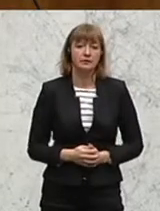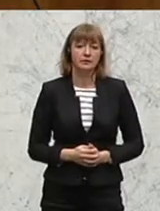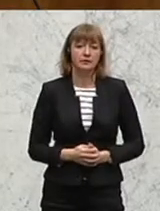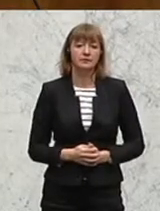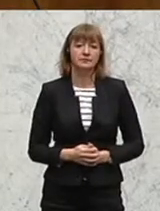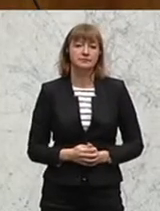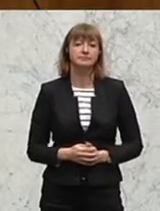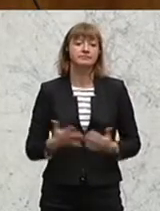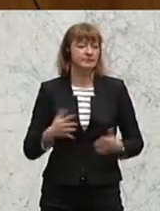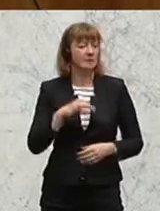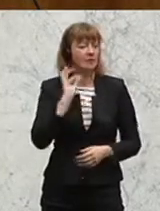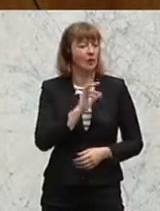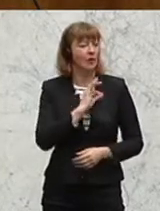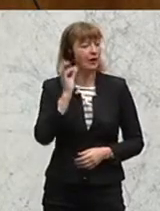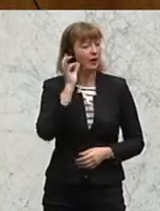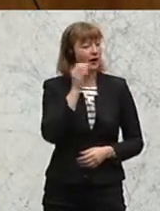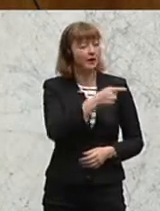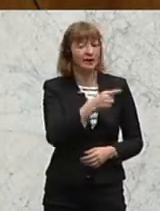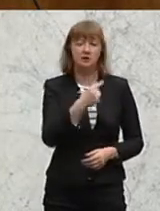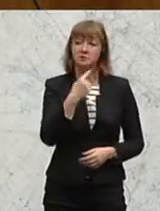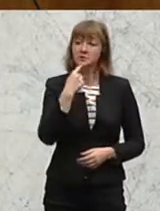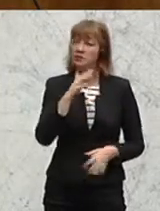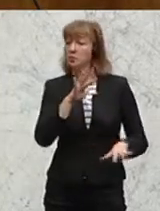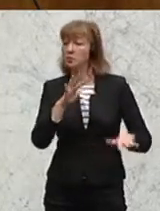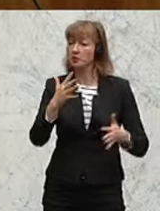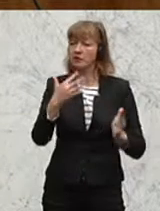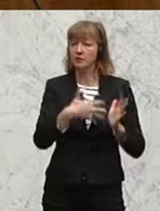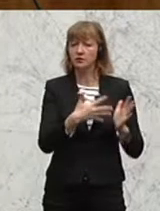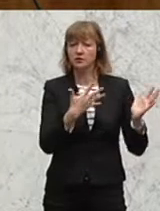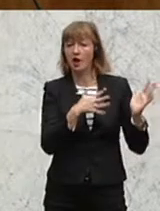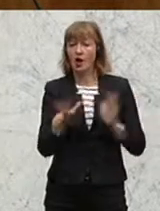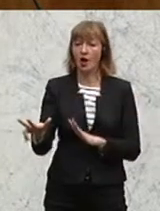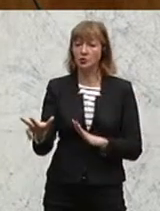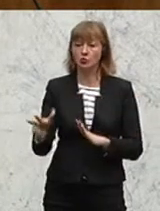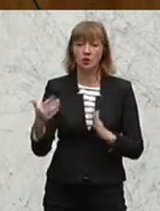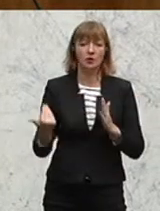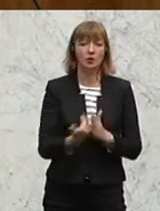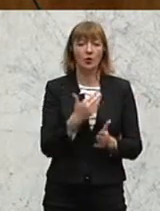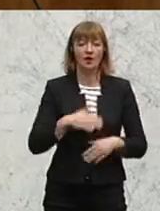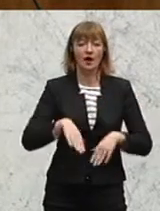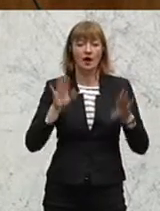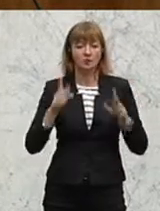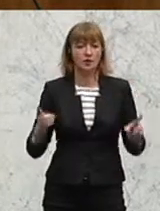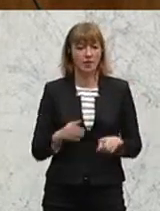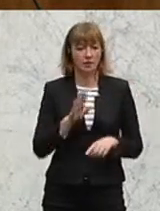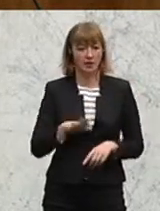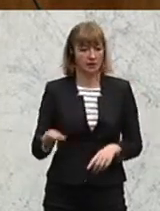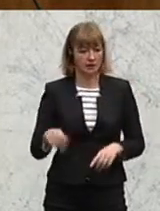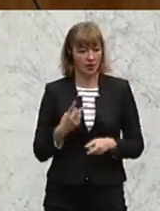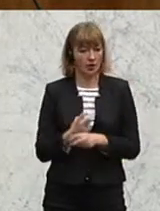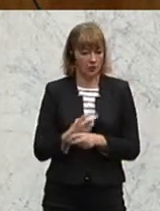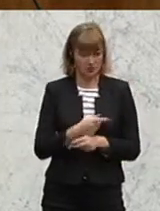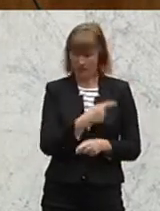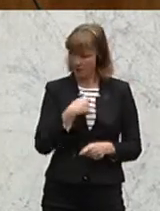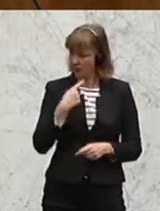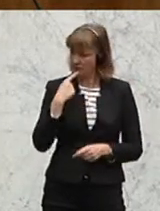der, wird die Frau Kollegin gesagt, rund 5.809 Asylwerberkinder in Österreich